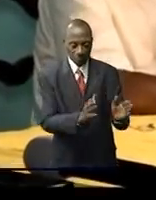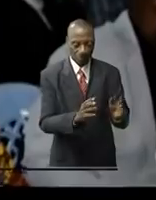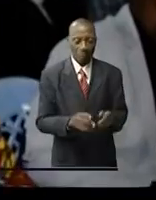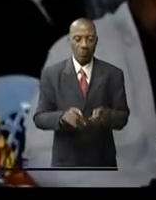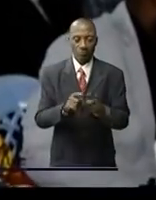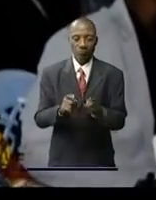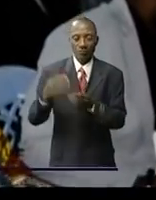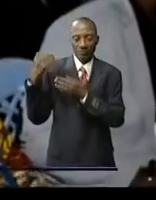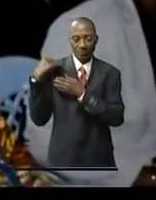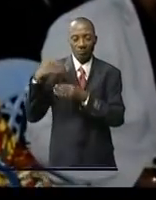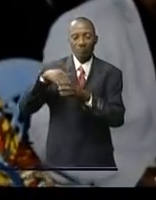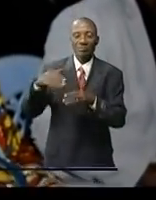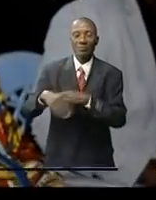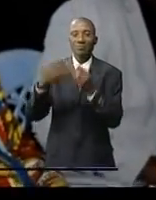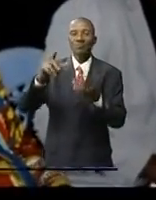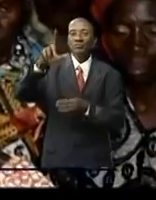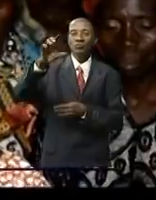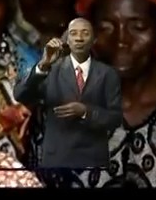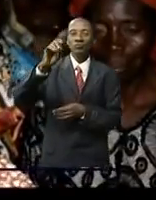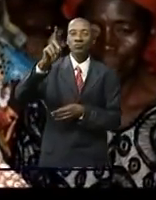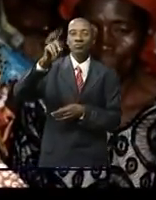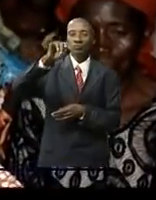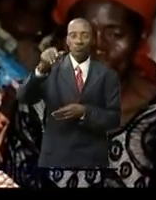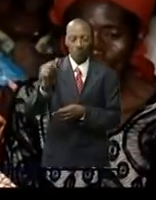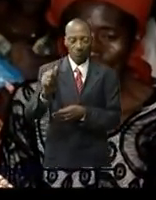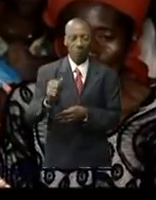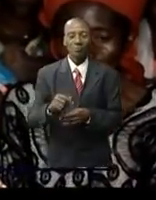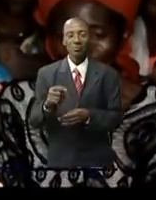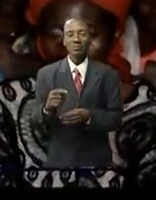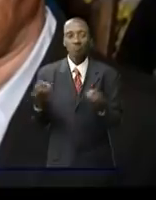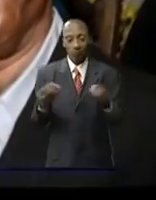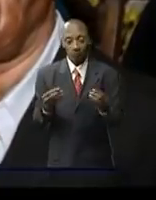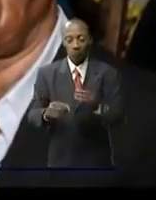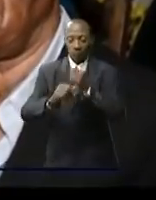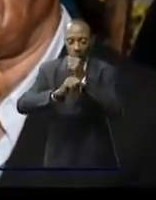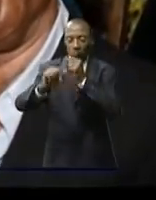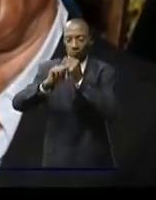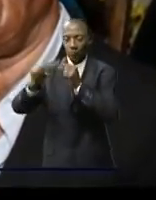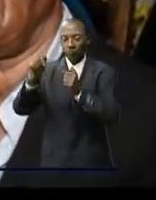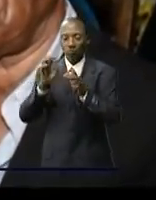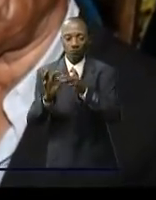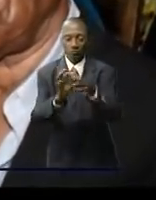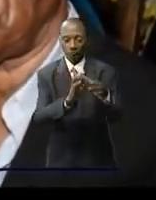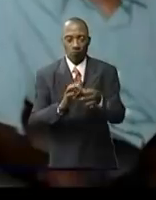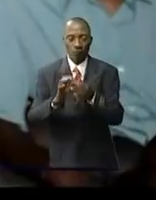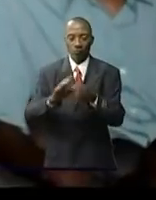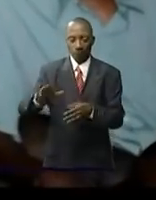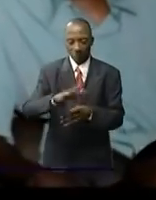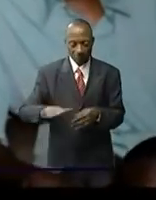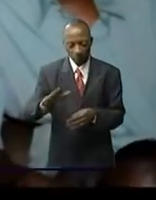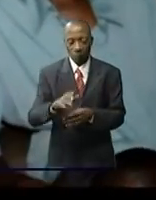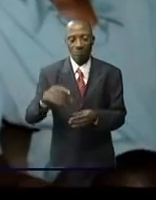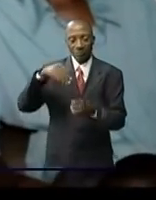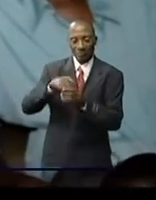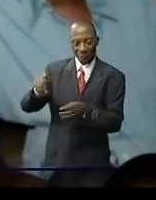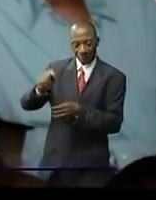'Odja Antoine défend la pérennisation de la campagne de l'unité et la cohésion nationale dans les restes du territoire de l'Odja d'une part et